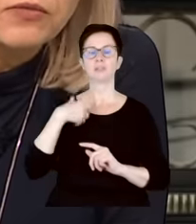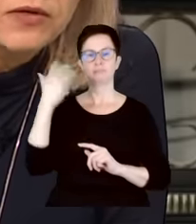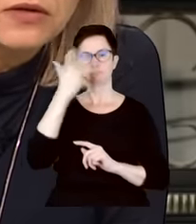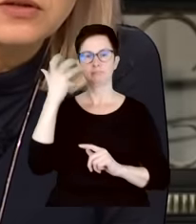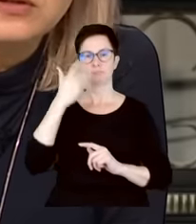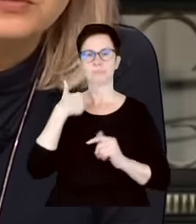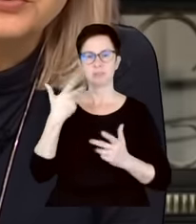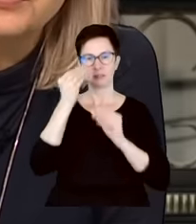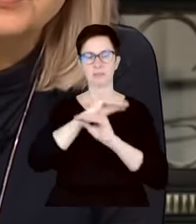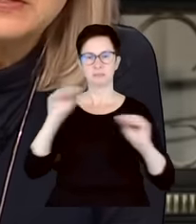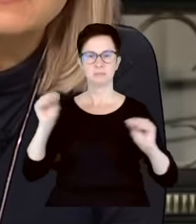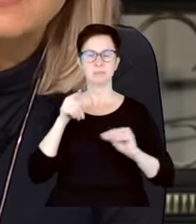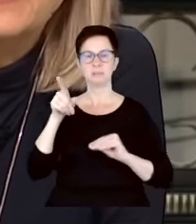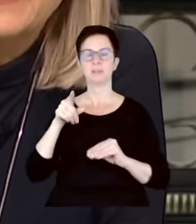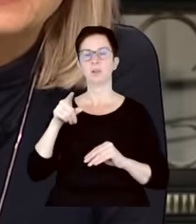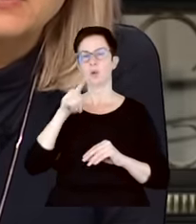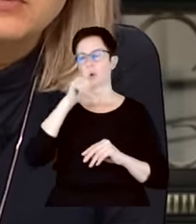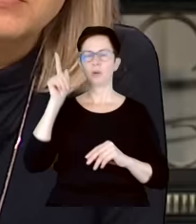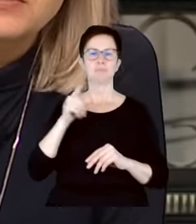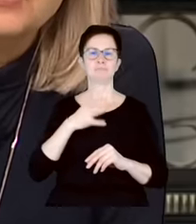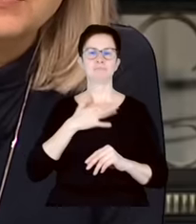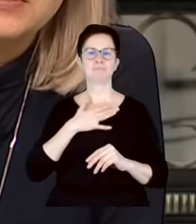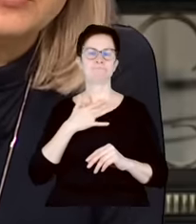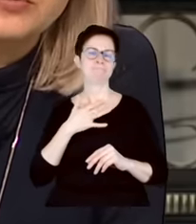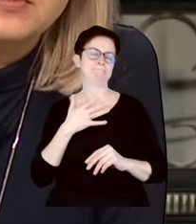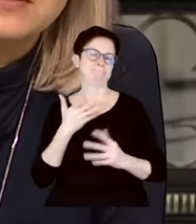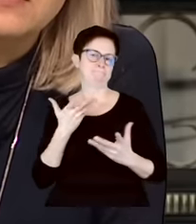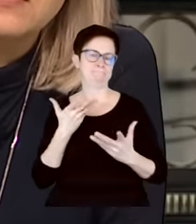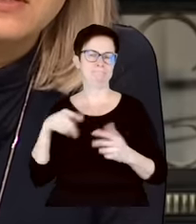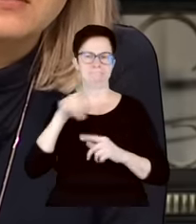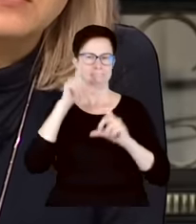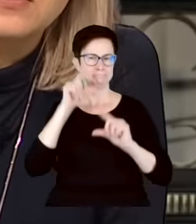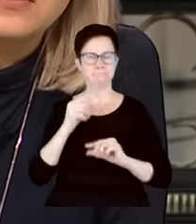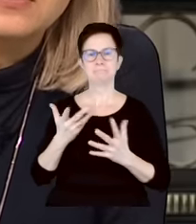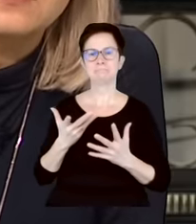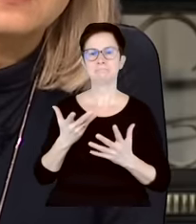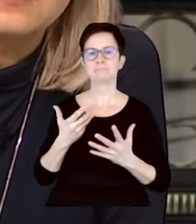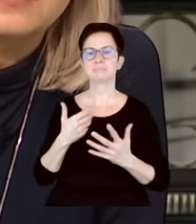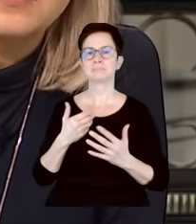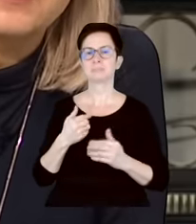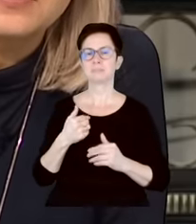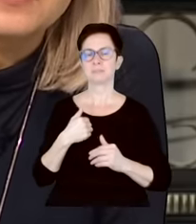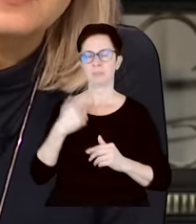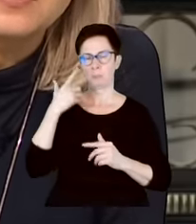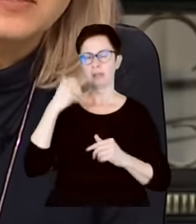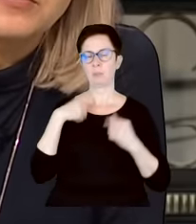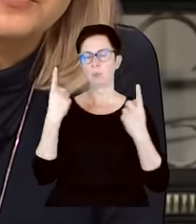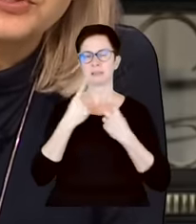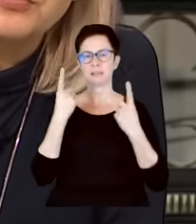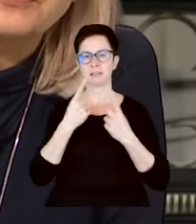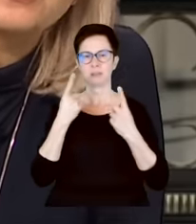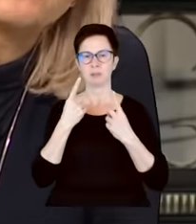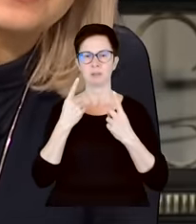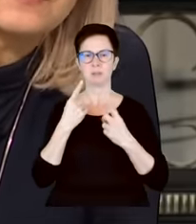cynizmu ze strony tych ludzi. Proszę Państwa, ja akurat bardzo dobrze pamiętam sytuację związaną z panem prezydentem